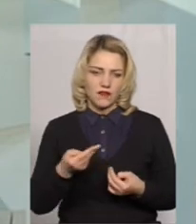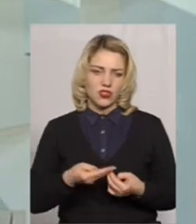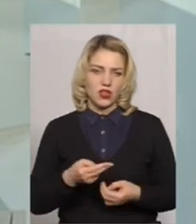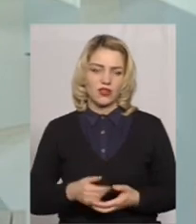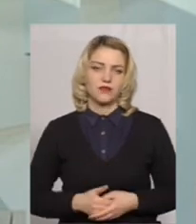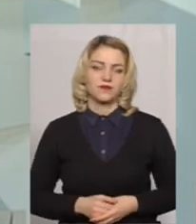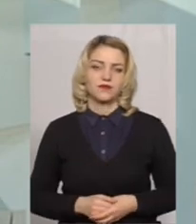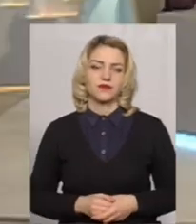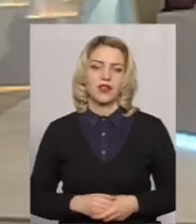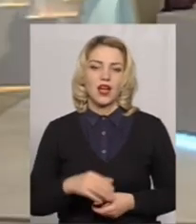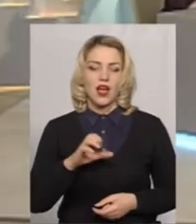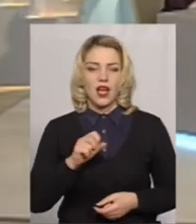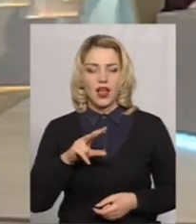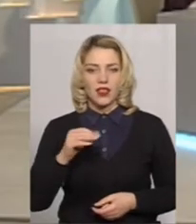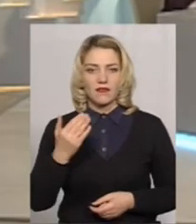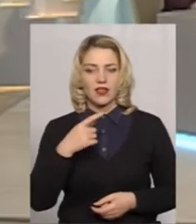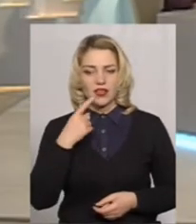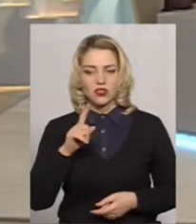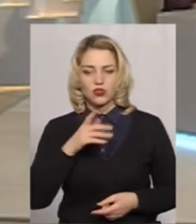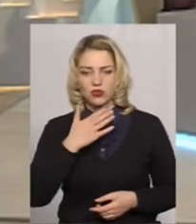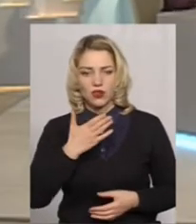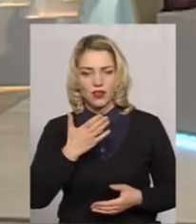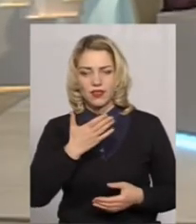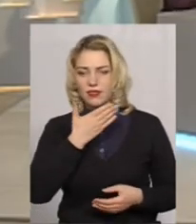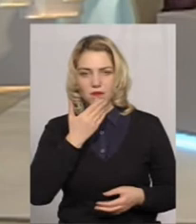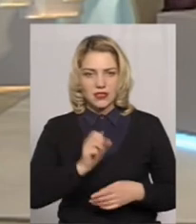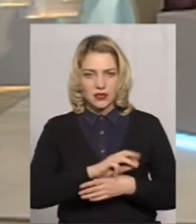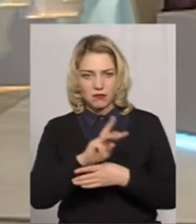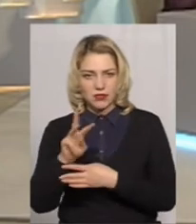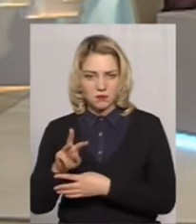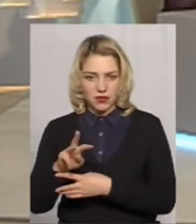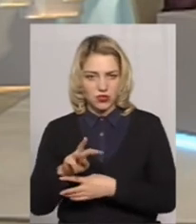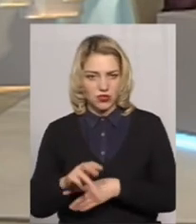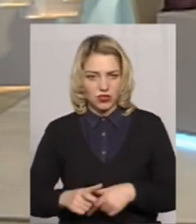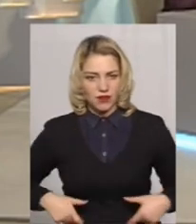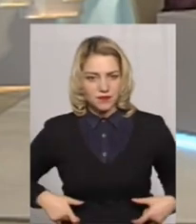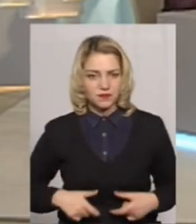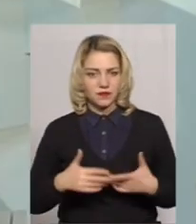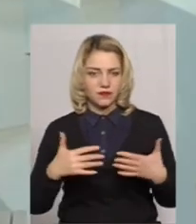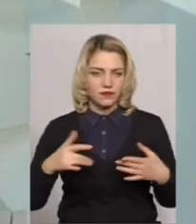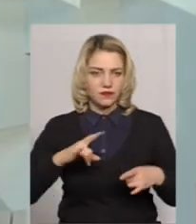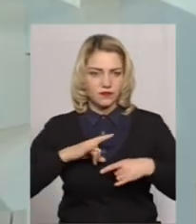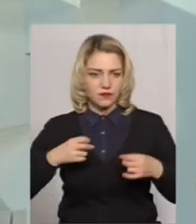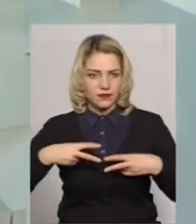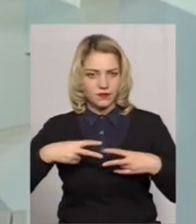Але ж кажете, що буває, що і не забезпечують будівельні випадки? Бувають і такі випадки, на жаль, що